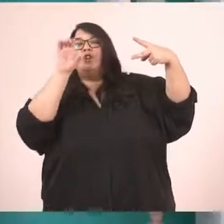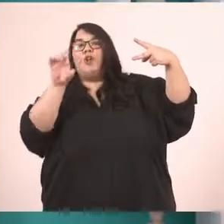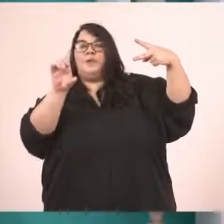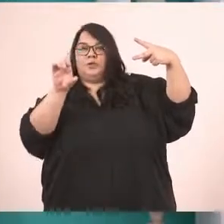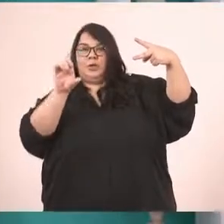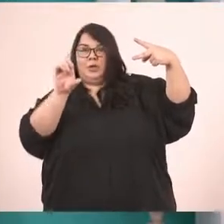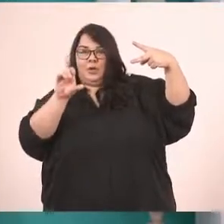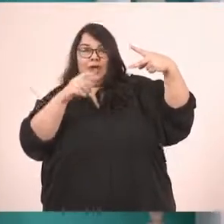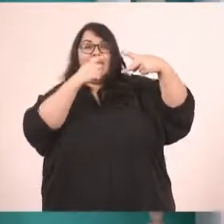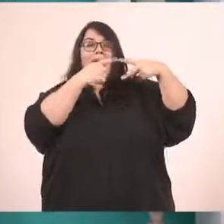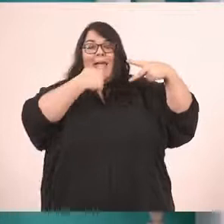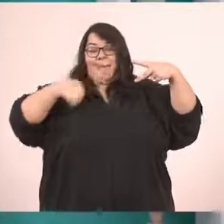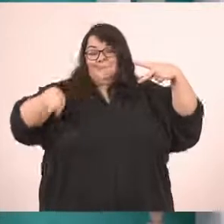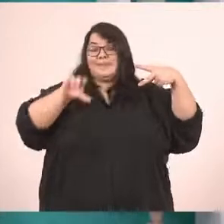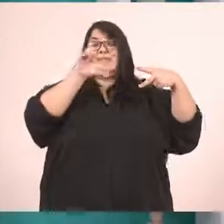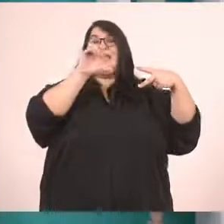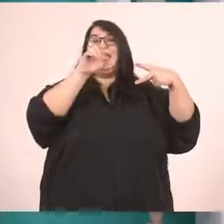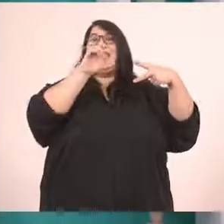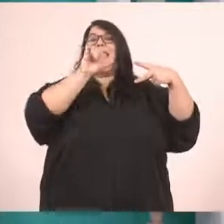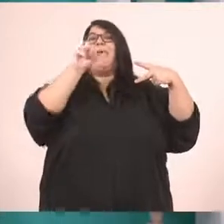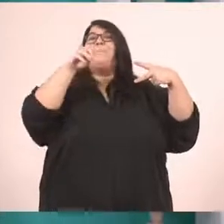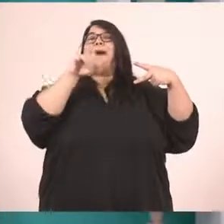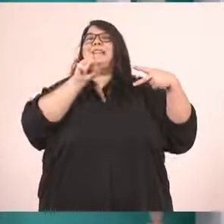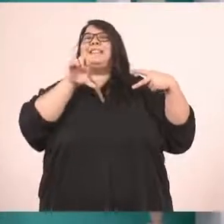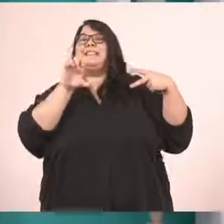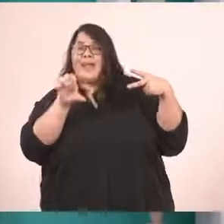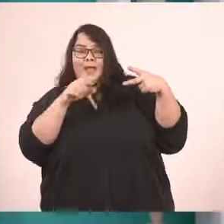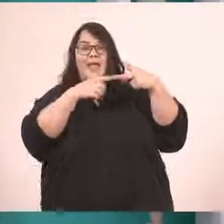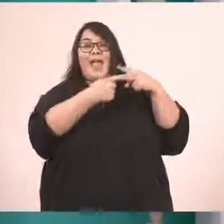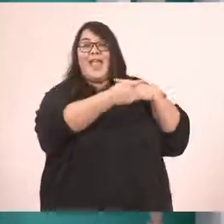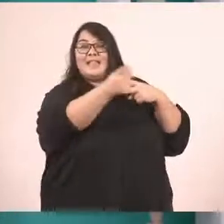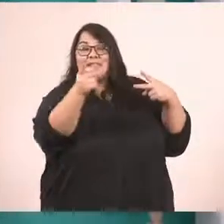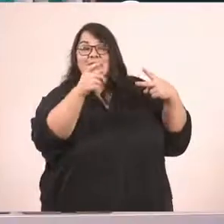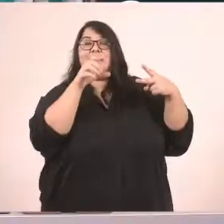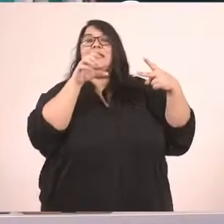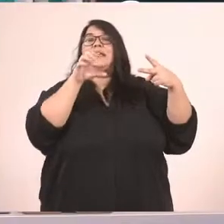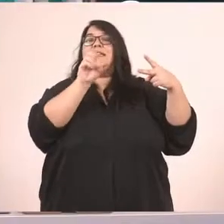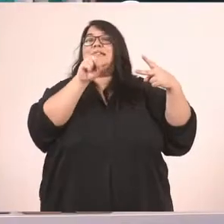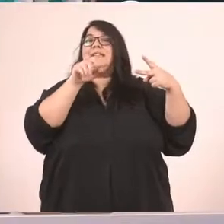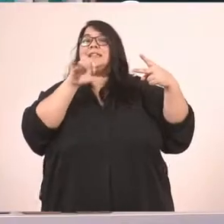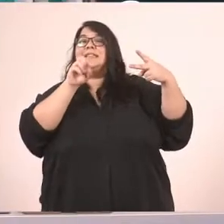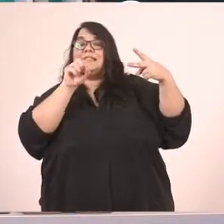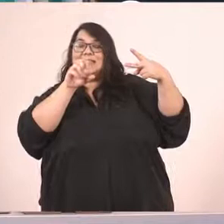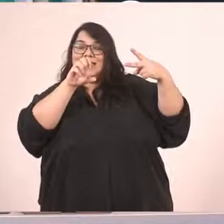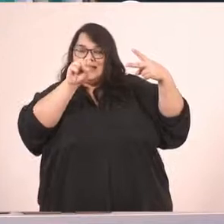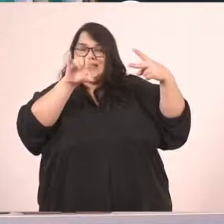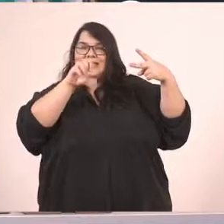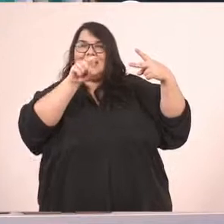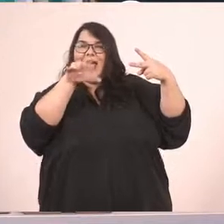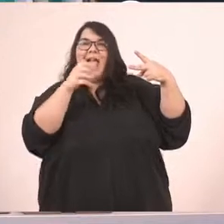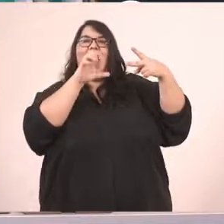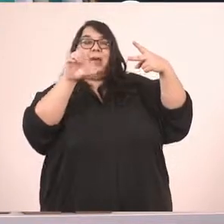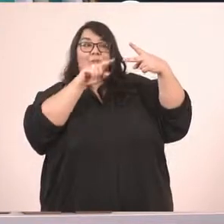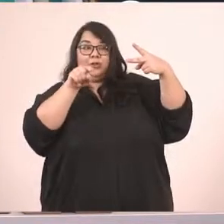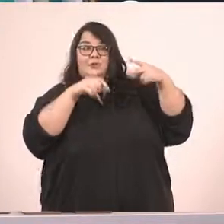εμείς είμαστε με έψιλον, εσείς είστε με έψιλον. Σας ευχαριστώ πολύ που ήσασταν